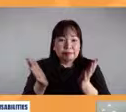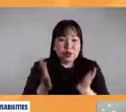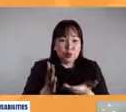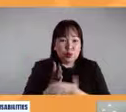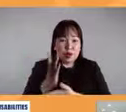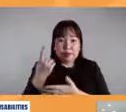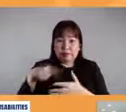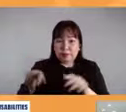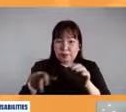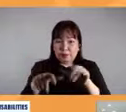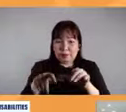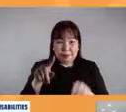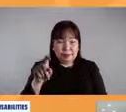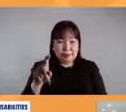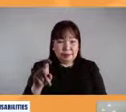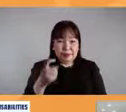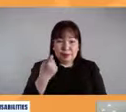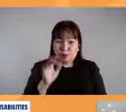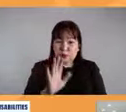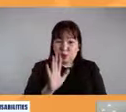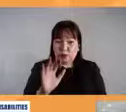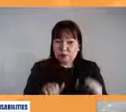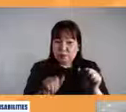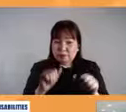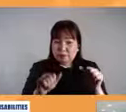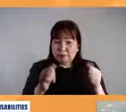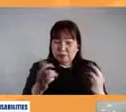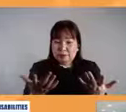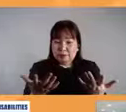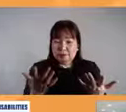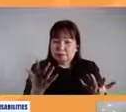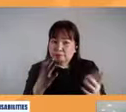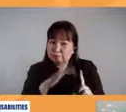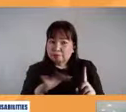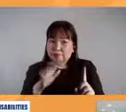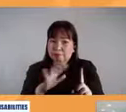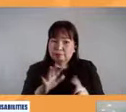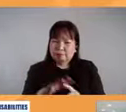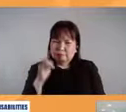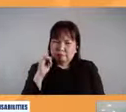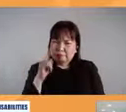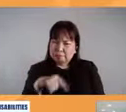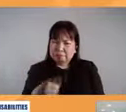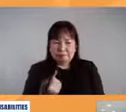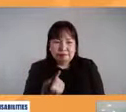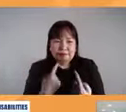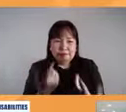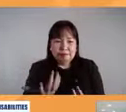persons with disabilities based on your assessment po what is your answer to